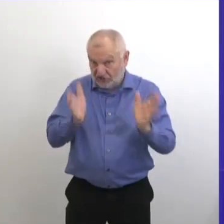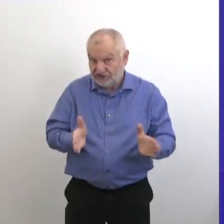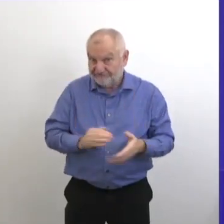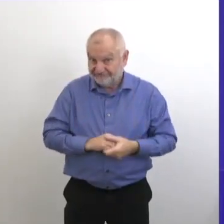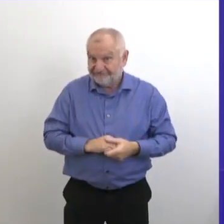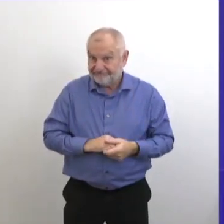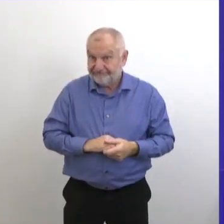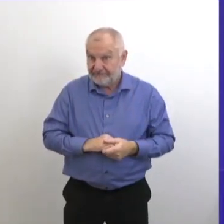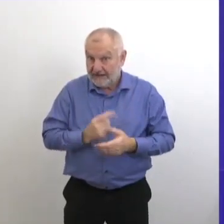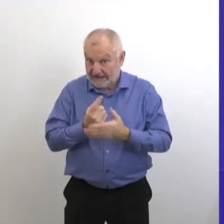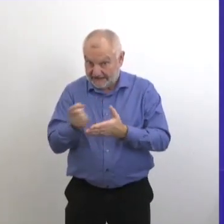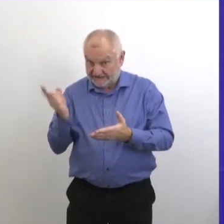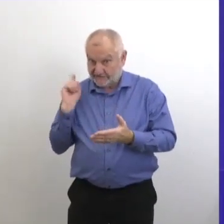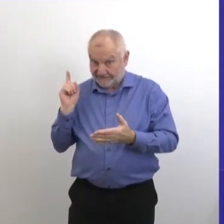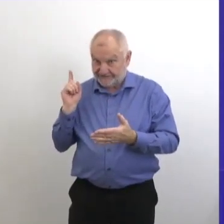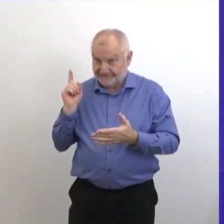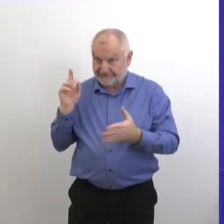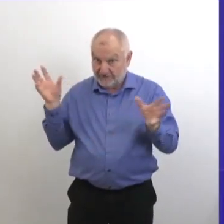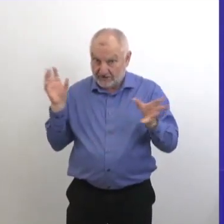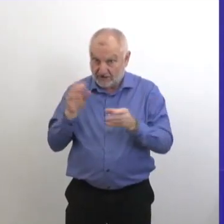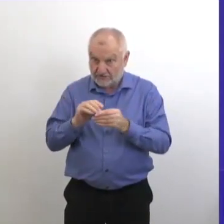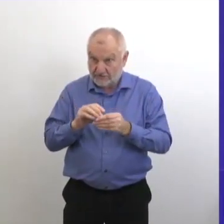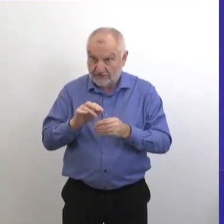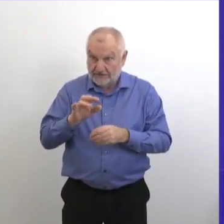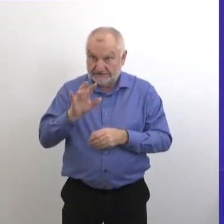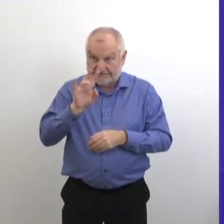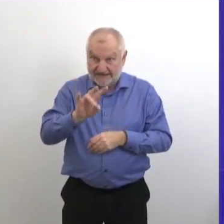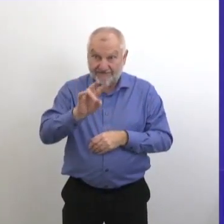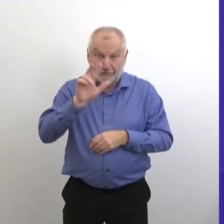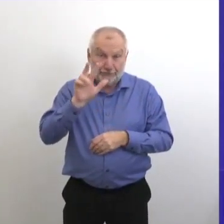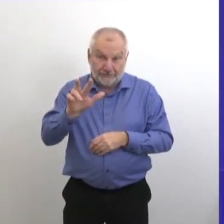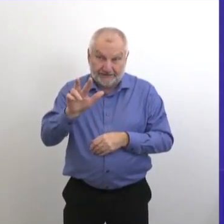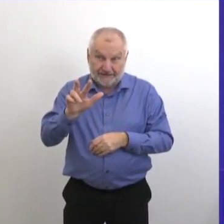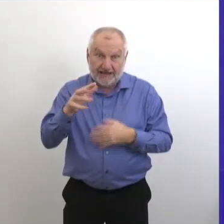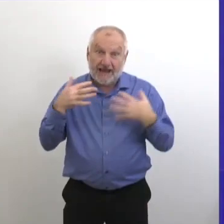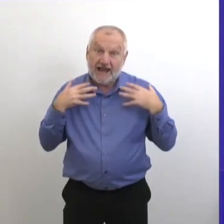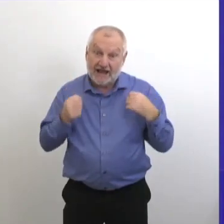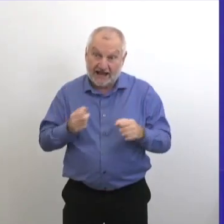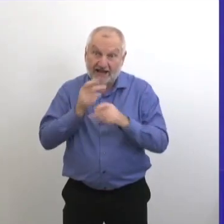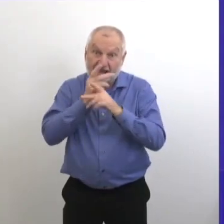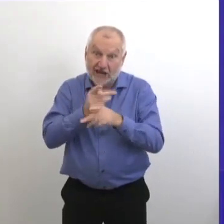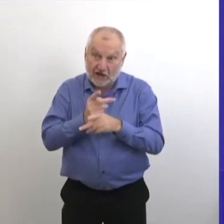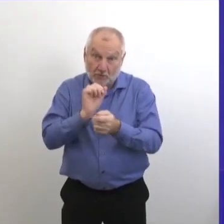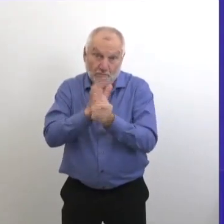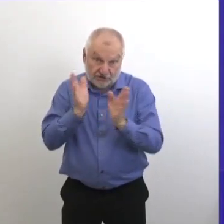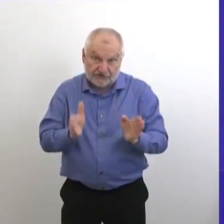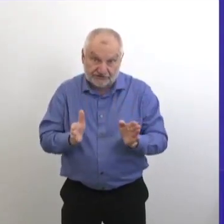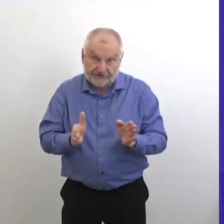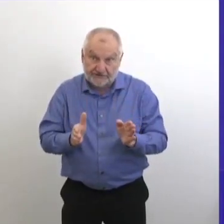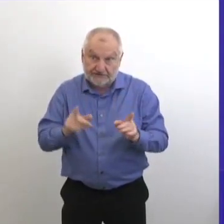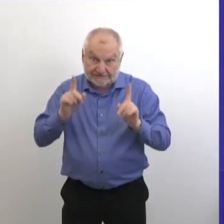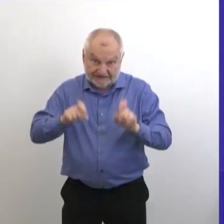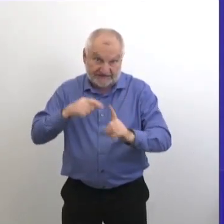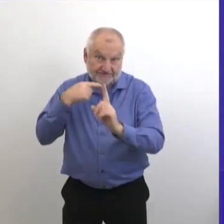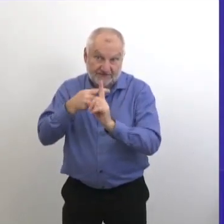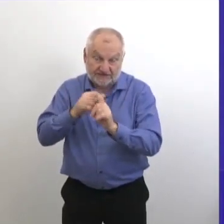cas positifs. Alors, dans la dernière semaine, il y a 73 travailleurs de la santé qui ont testé positif pour la COVID.